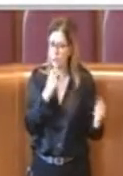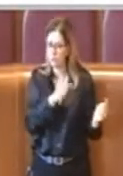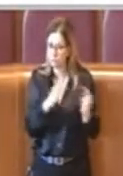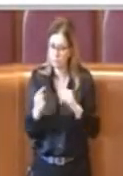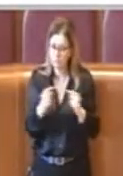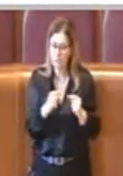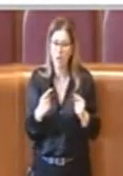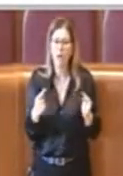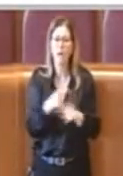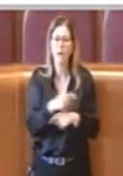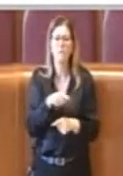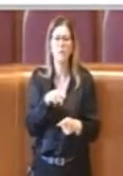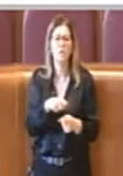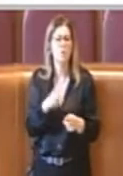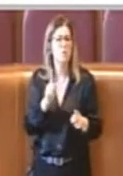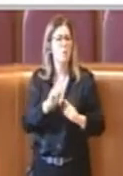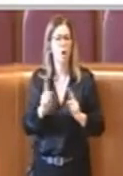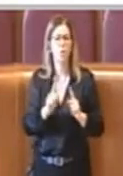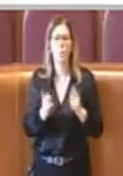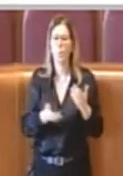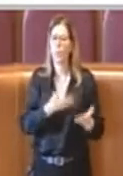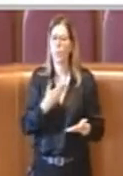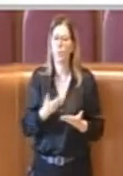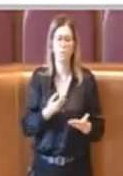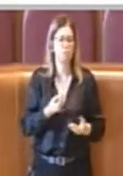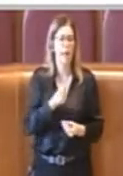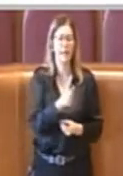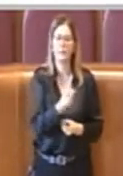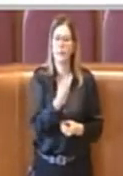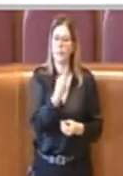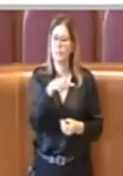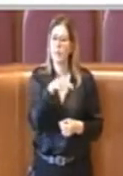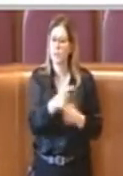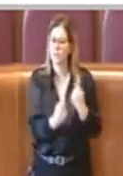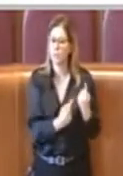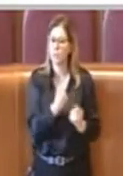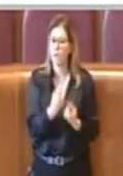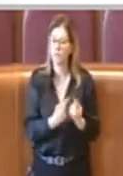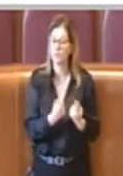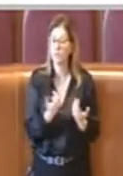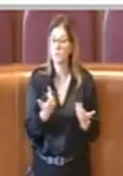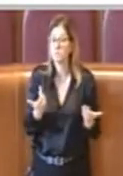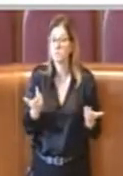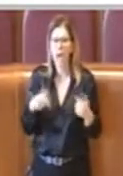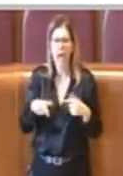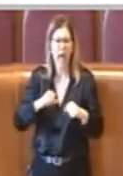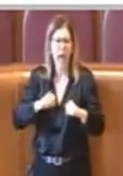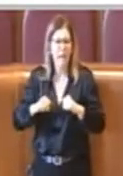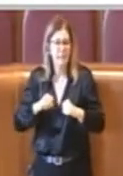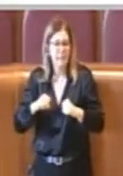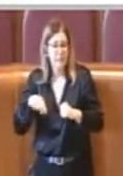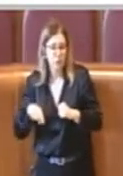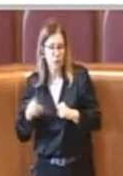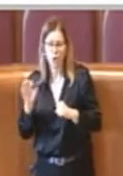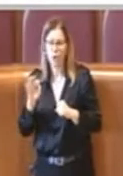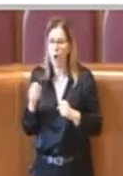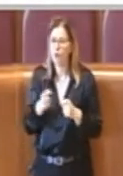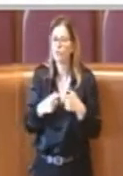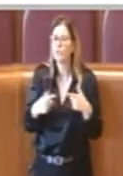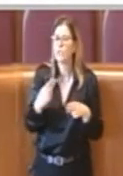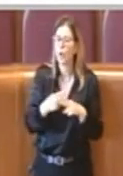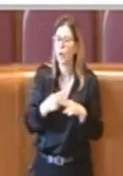urgente. Quindi o questa amministrazione a questa città non ha nessun interesse